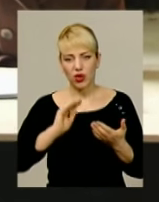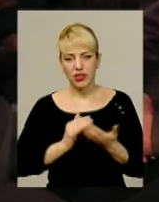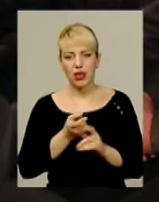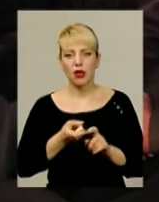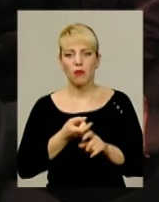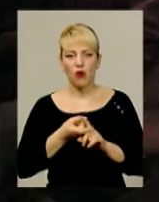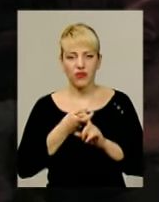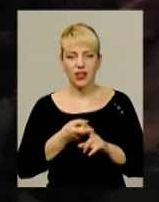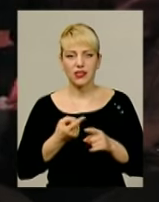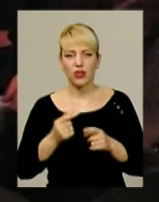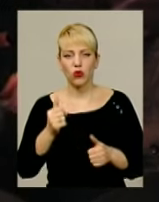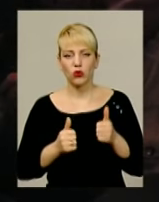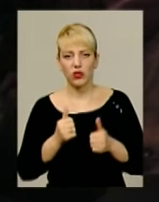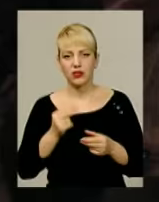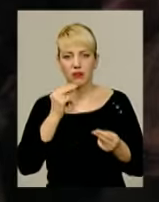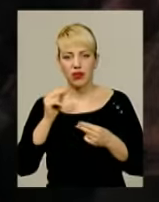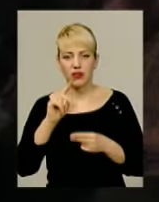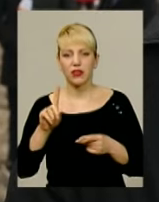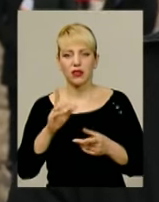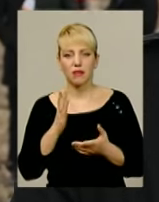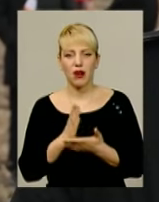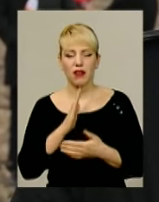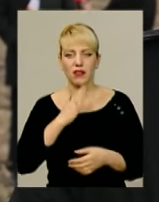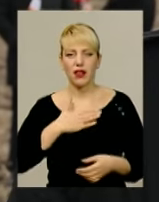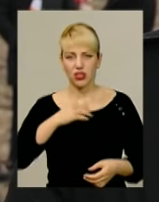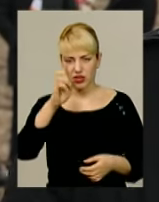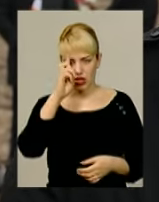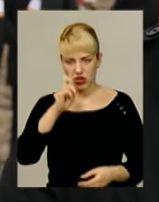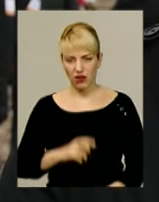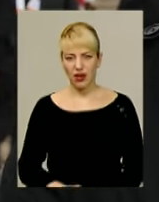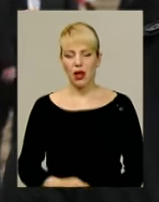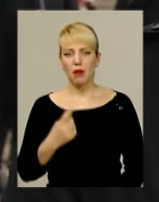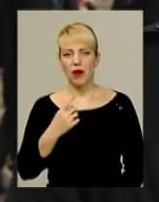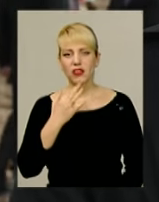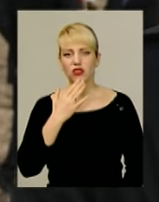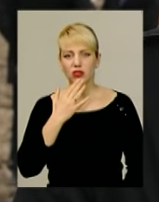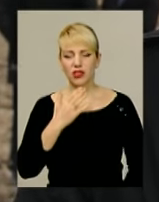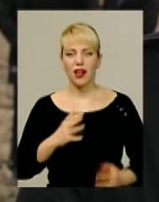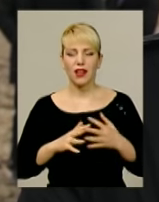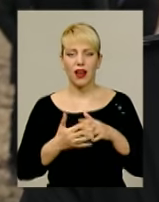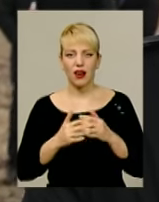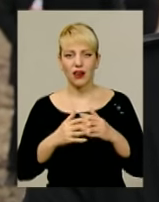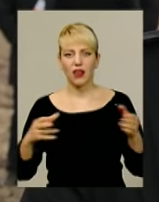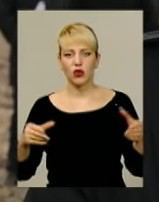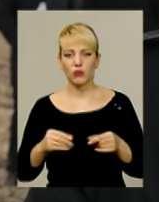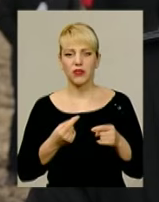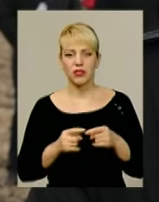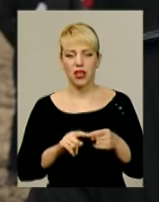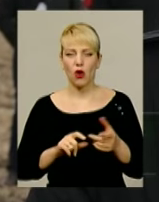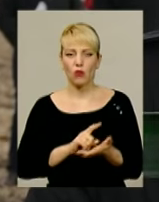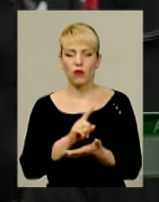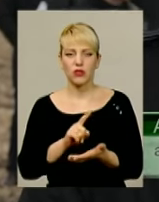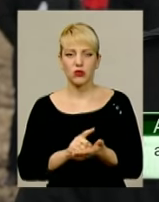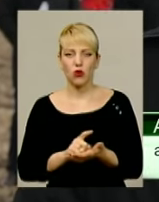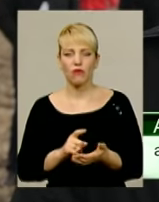конкурентних переваг, які має наша держава. Перший національний аграрний кооператив – це обов'язково органічні програми,